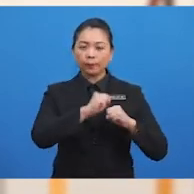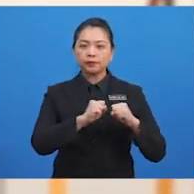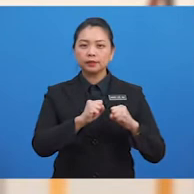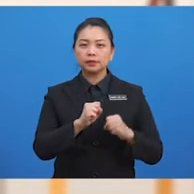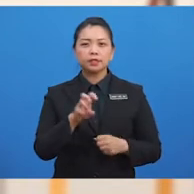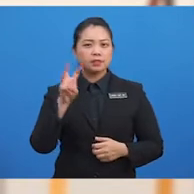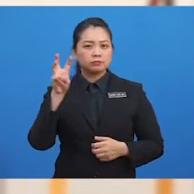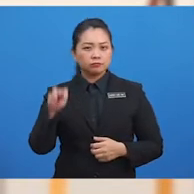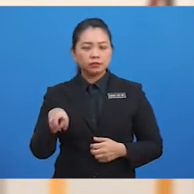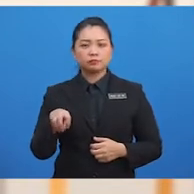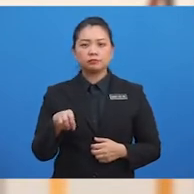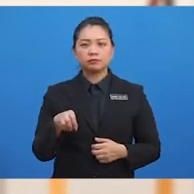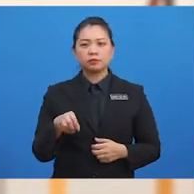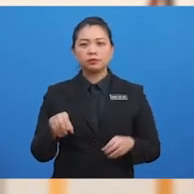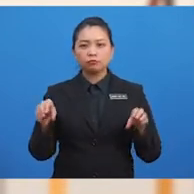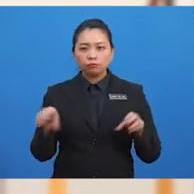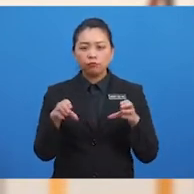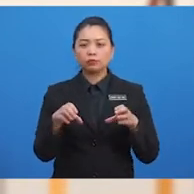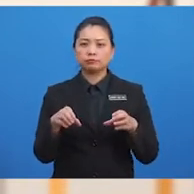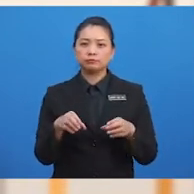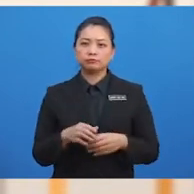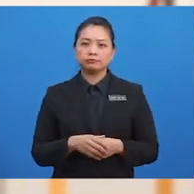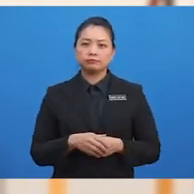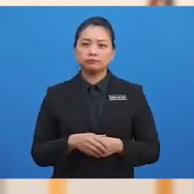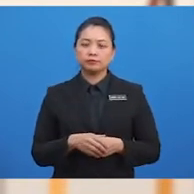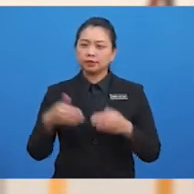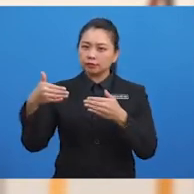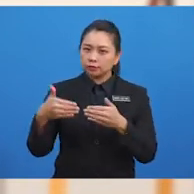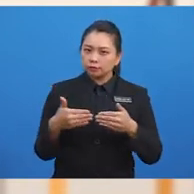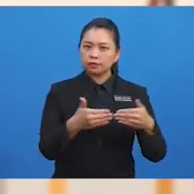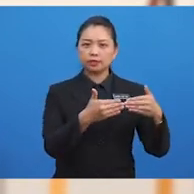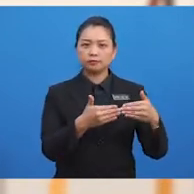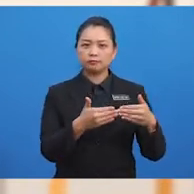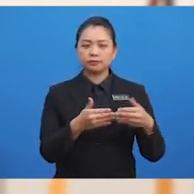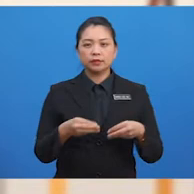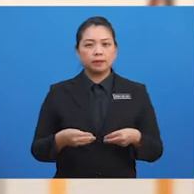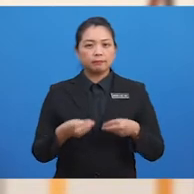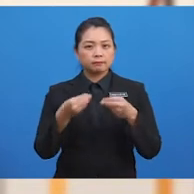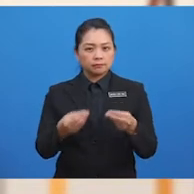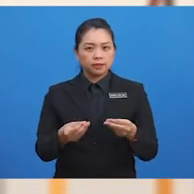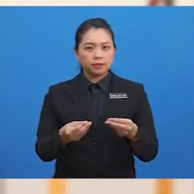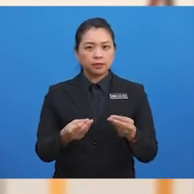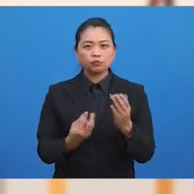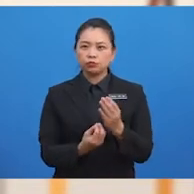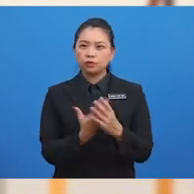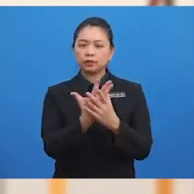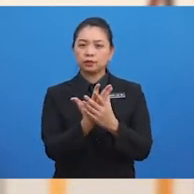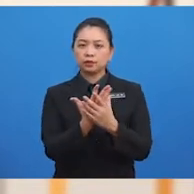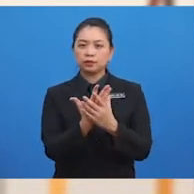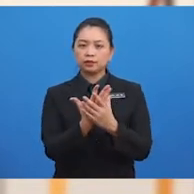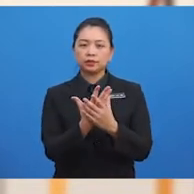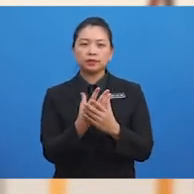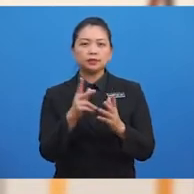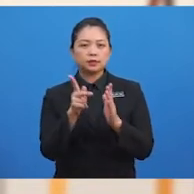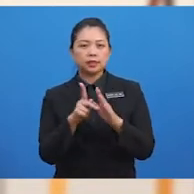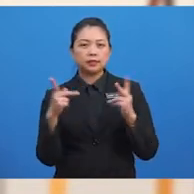...wajarlah dipraktikkan secara berterusan... ...bagi mewujudkan suasana